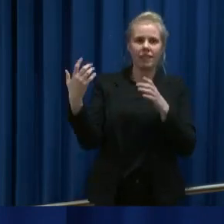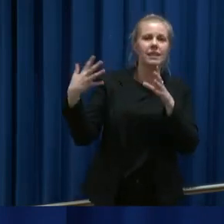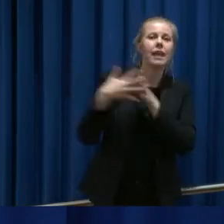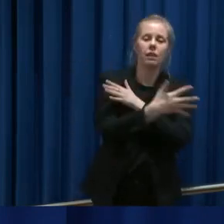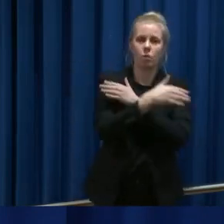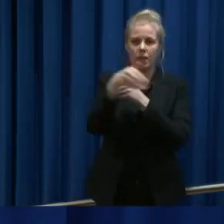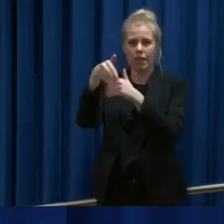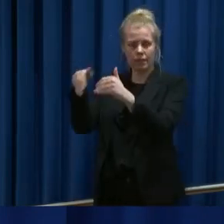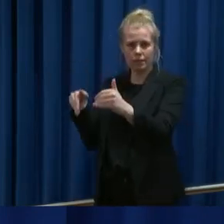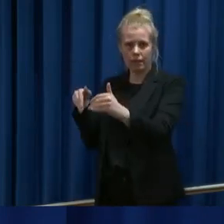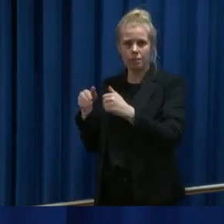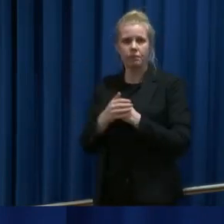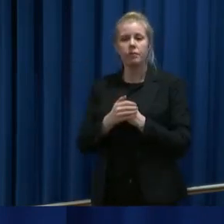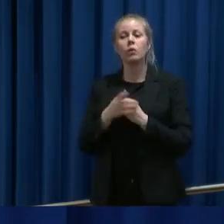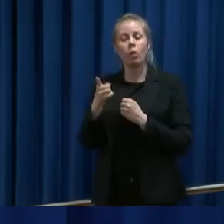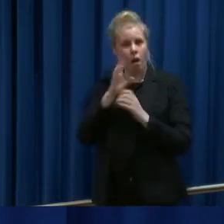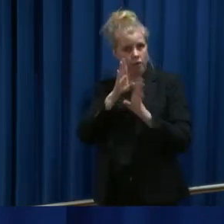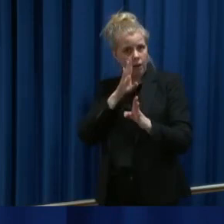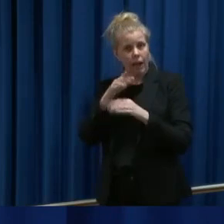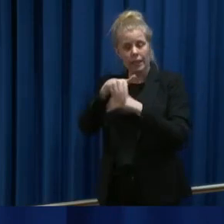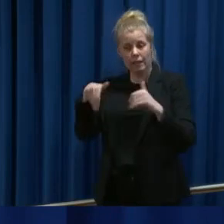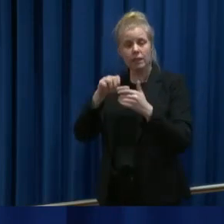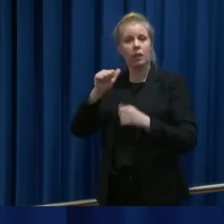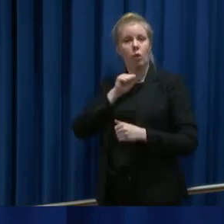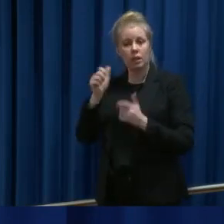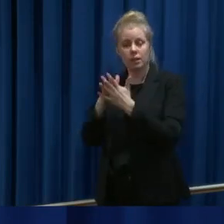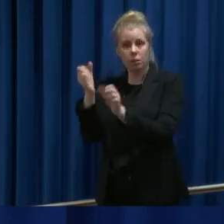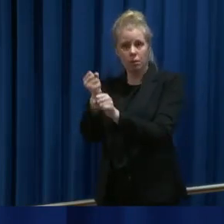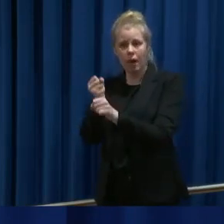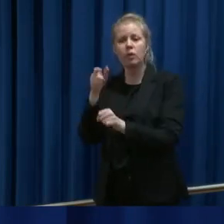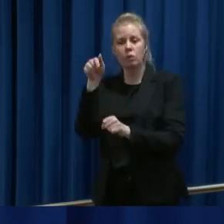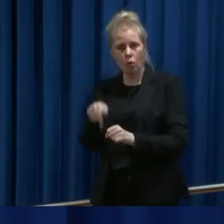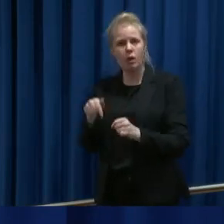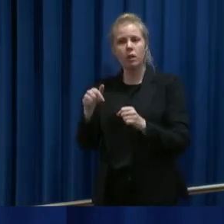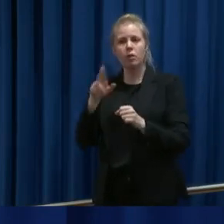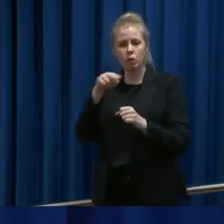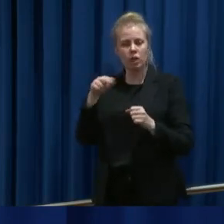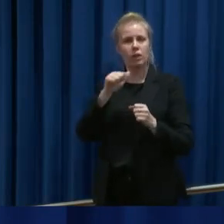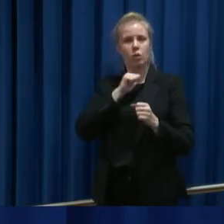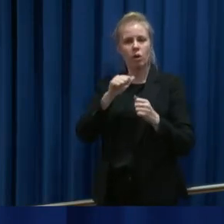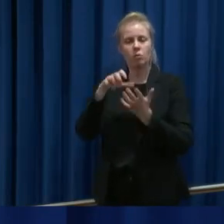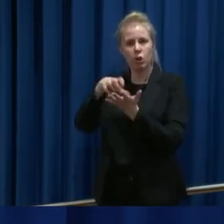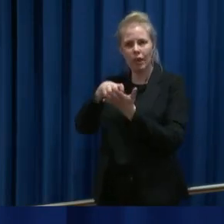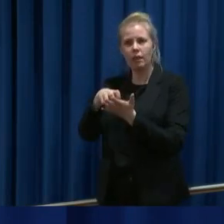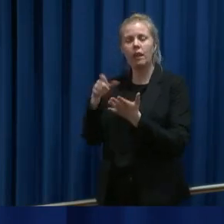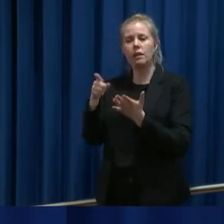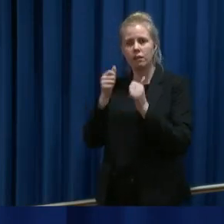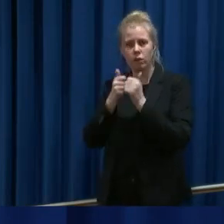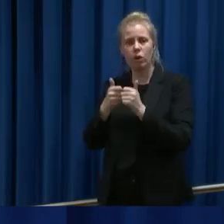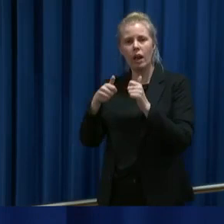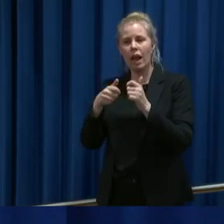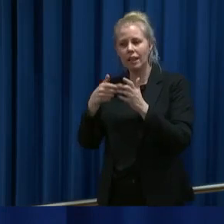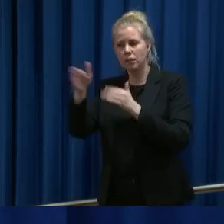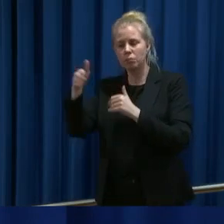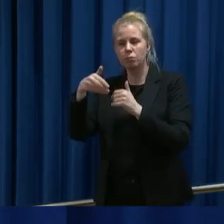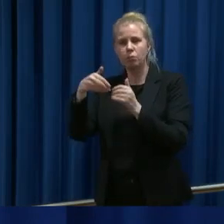følge av avtalen mellom grensetålssamarbeidet håndhever nå norske tolvmyndigheter på de enkelte tolvsteden regelverket for eksport ut